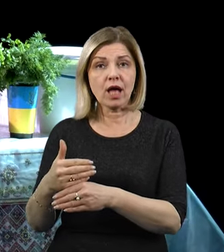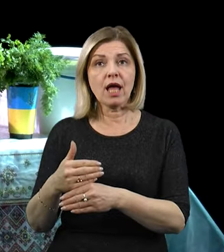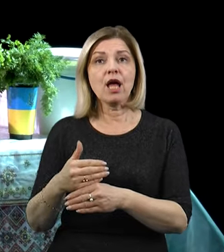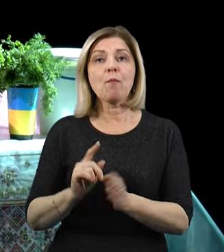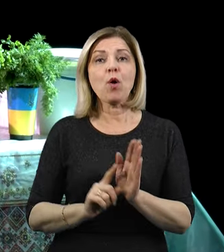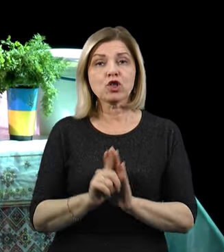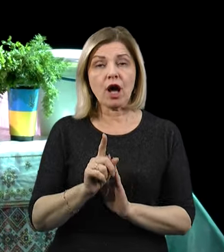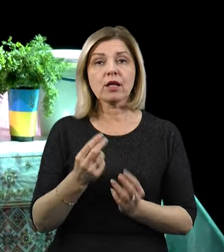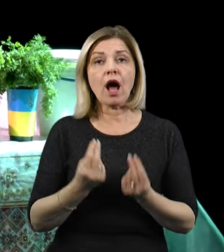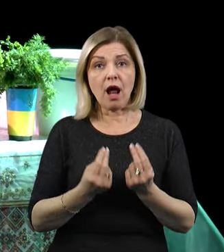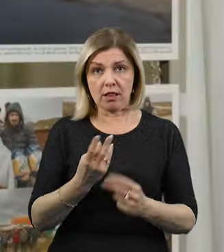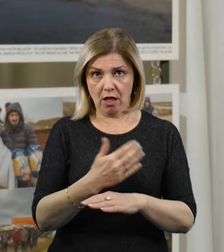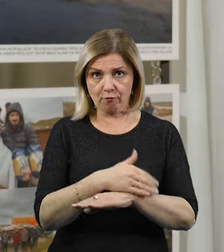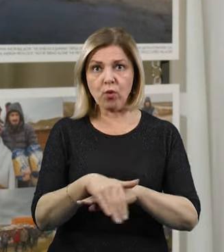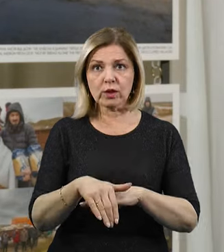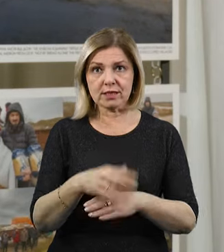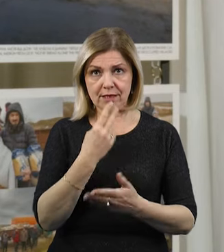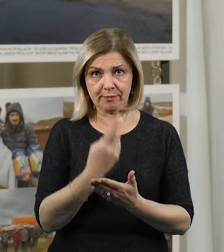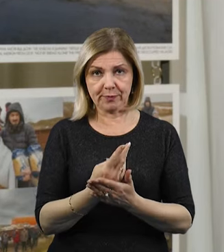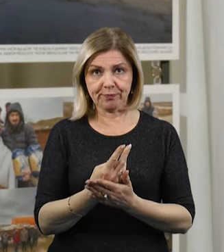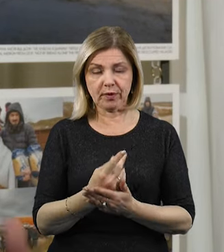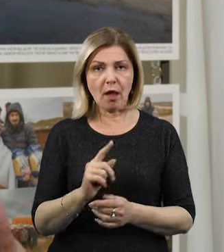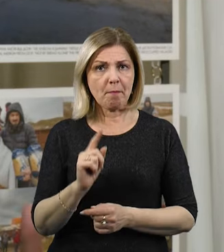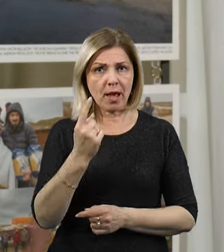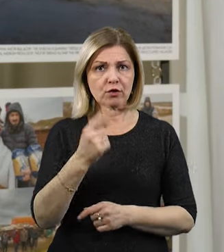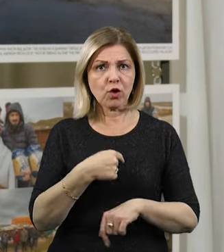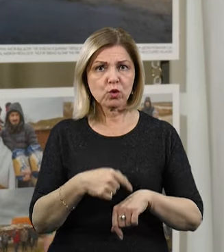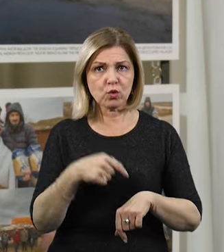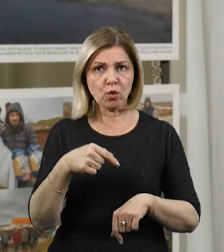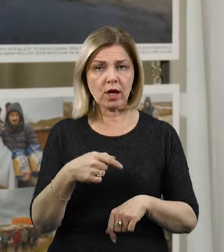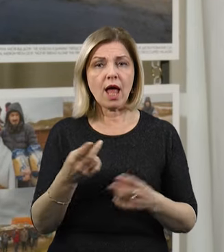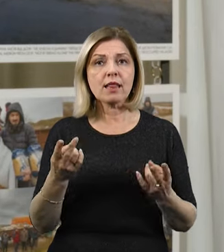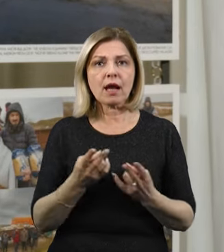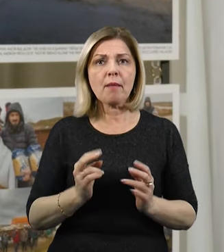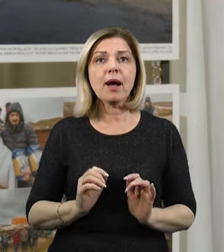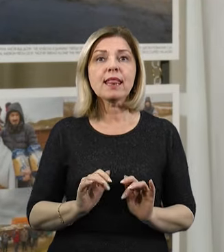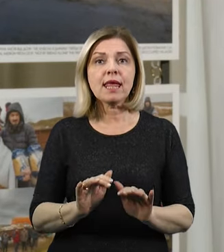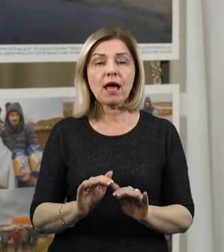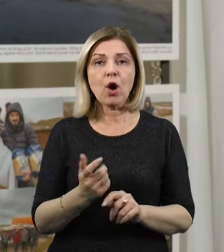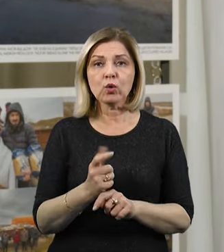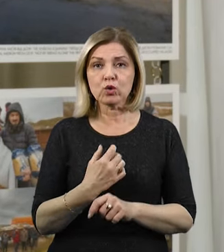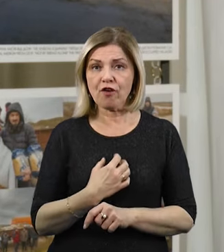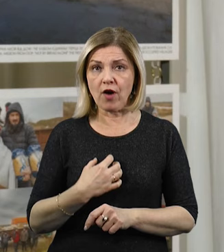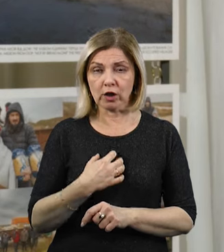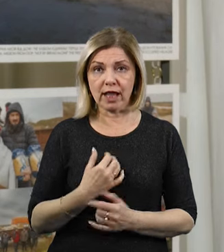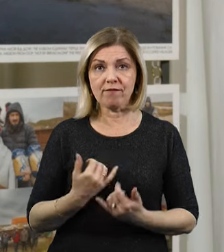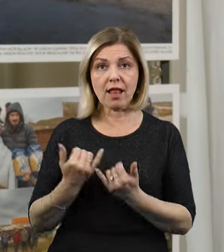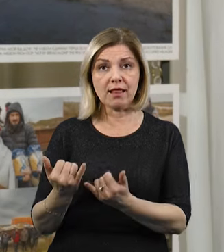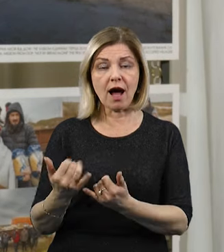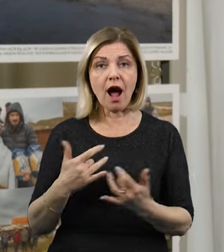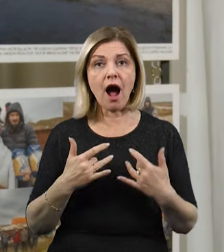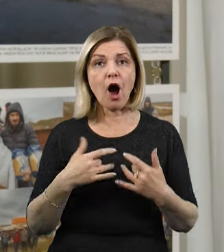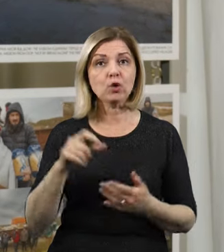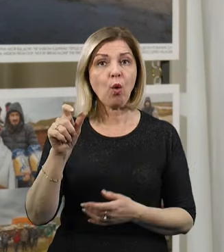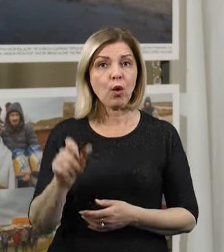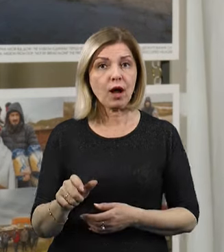спочатку грали на вулиці. Перше, що щолкнуло, що треба придумати якусь дію, дія дуже важлива для актора, який грає моновиставу.